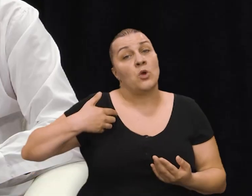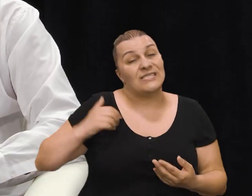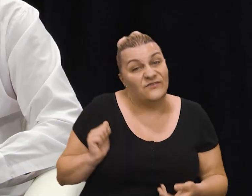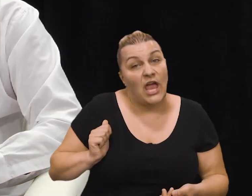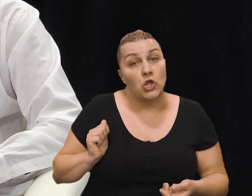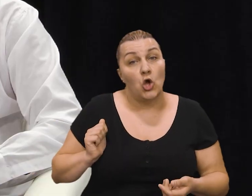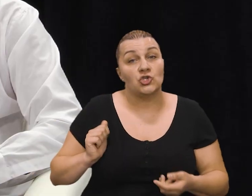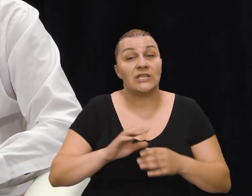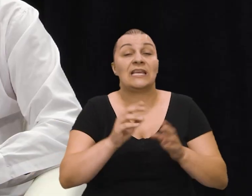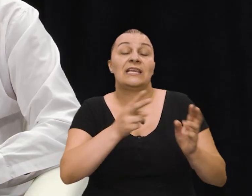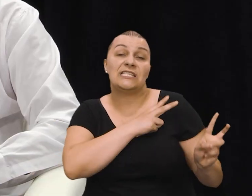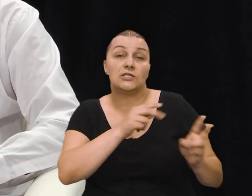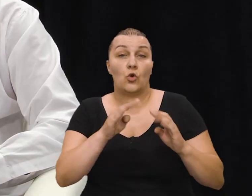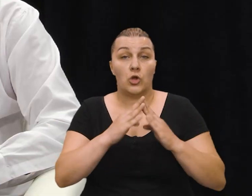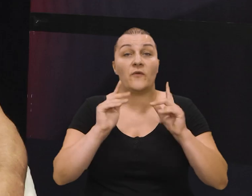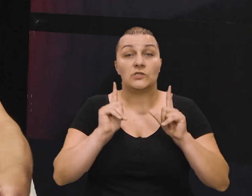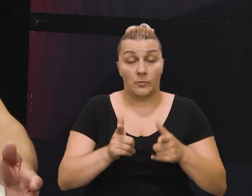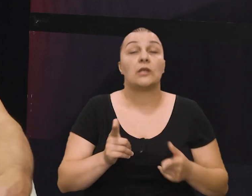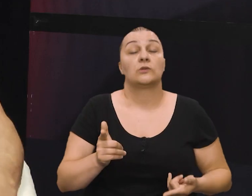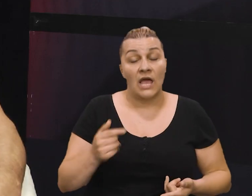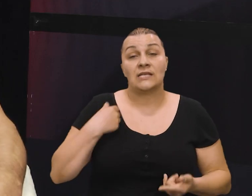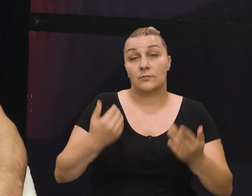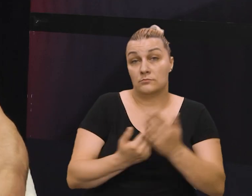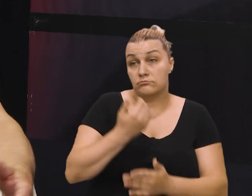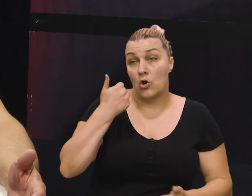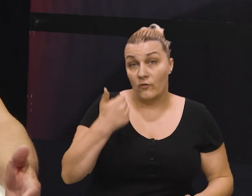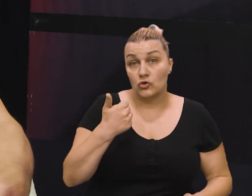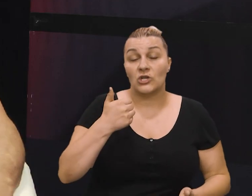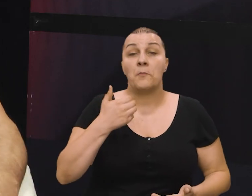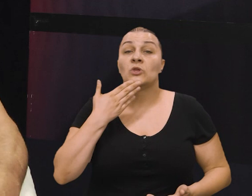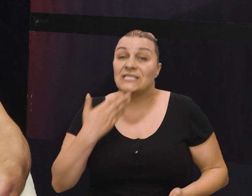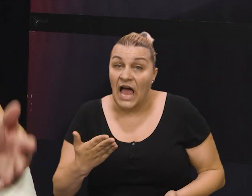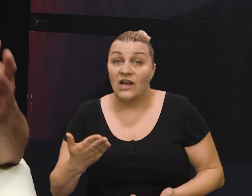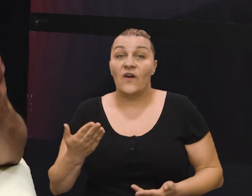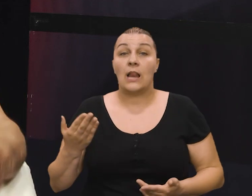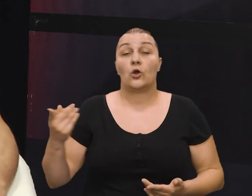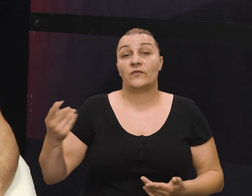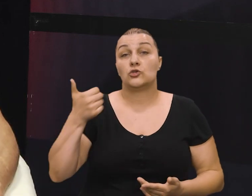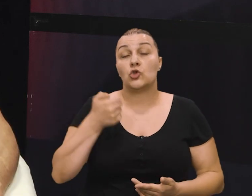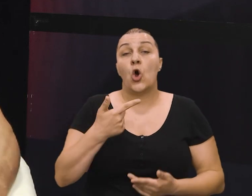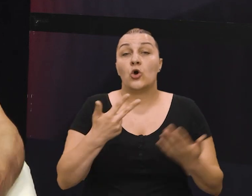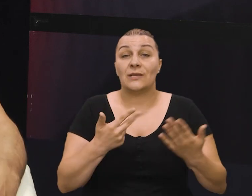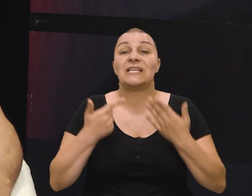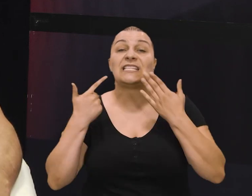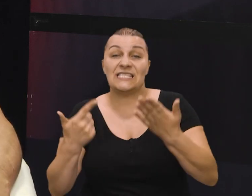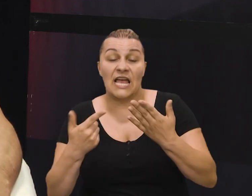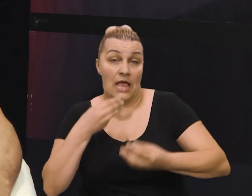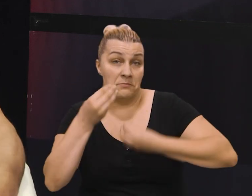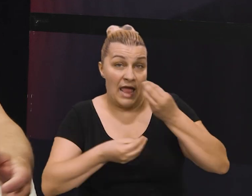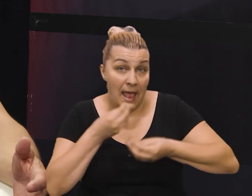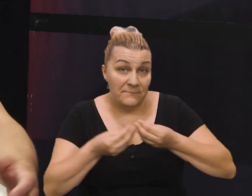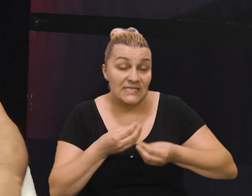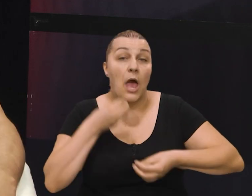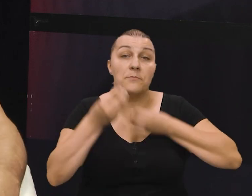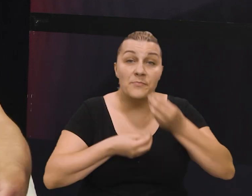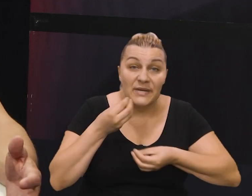svjedočiti istinu o domovinskom ratu. Tako je, još jednom zahvalu evo vama vašoj emisiji na prve crti, kroz koje je 186 ili 7 već vlaski Da, vi